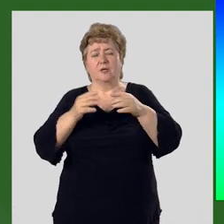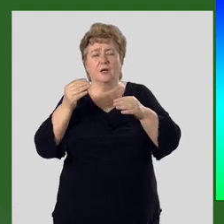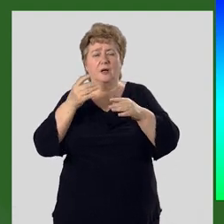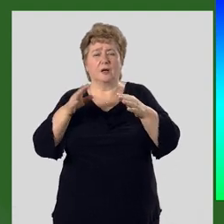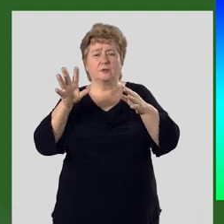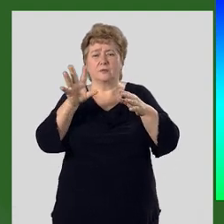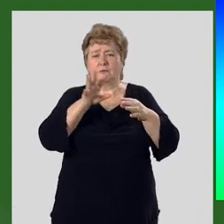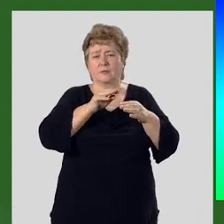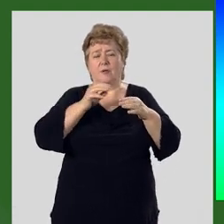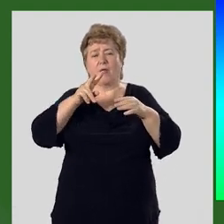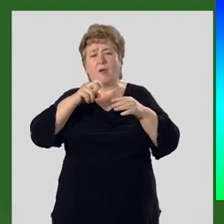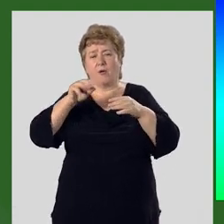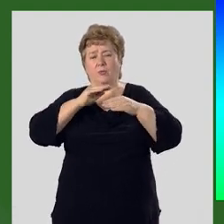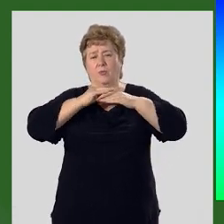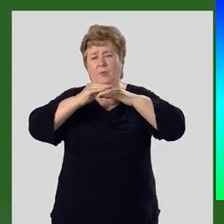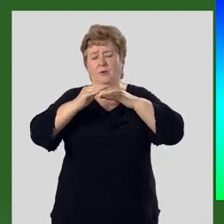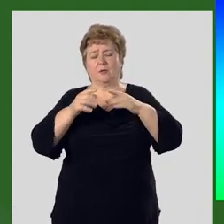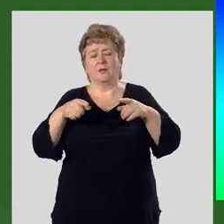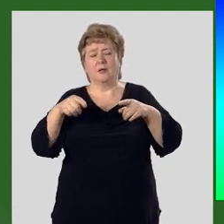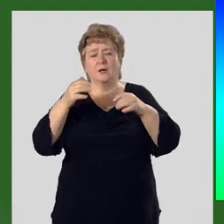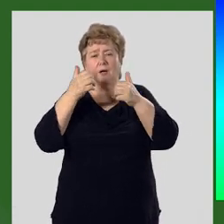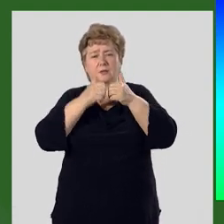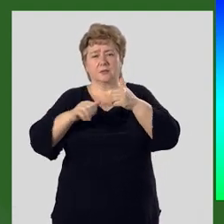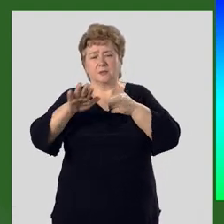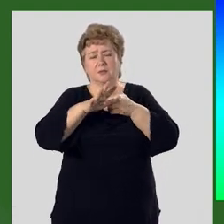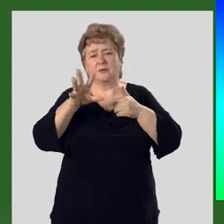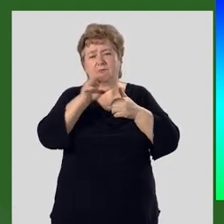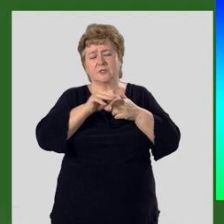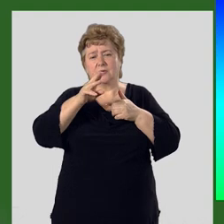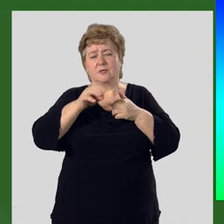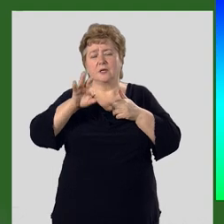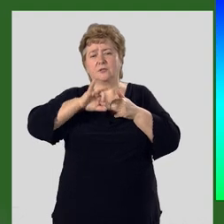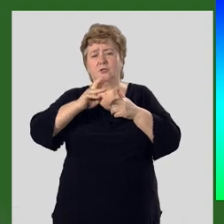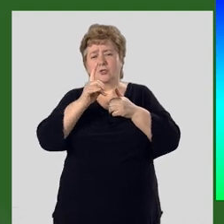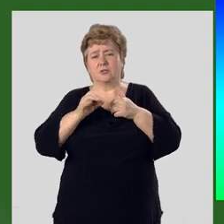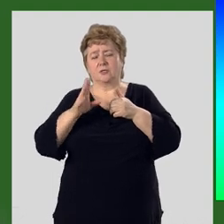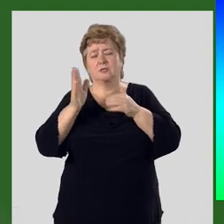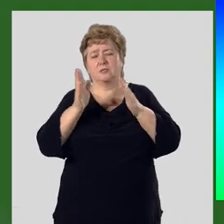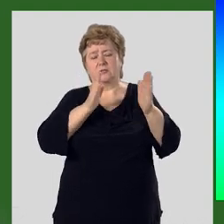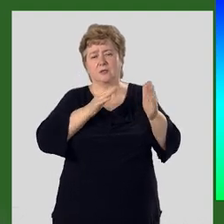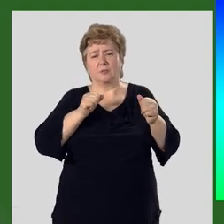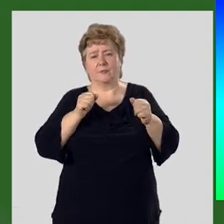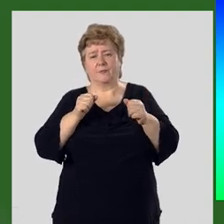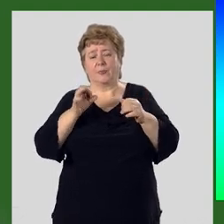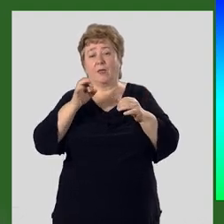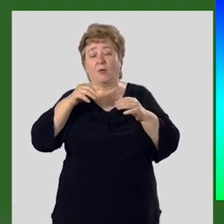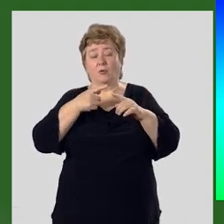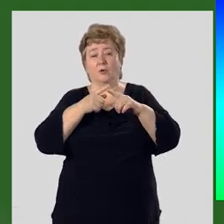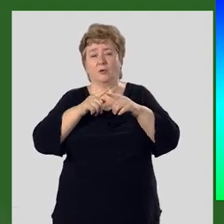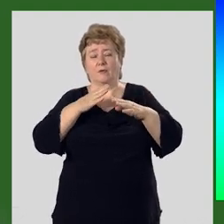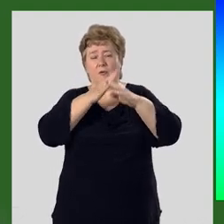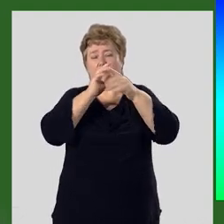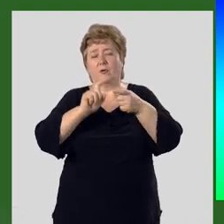сплошь покрыт льдом, как и центр всей Теньшанской системы. От этого